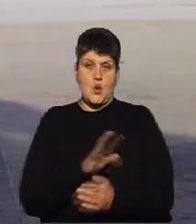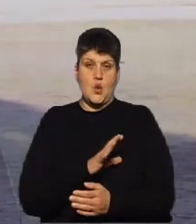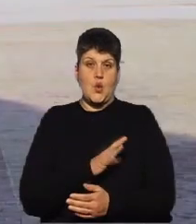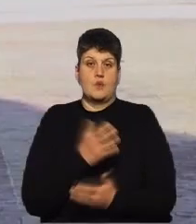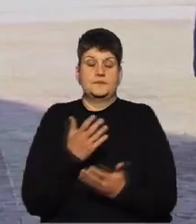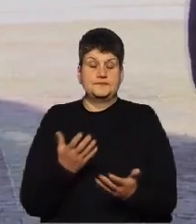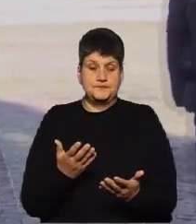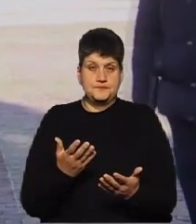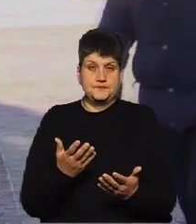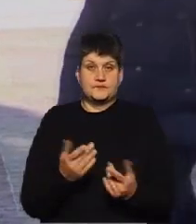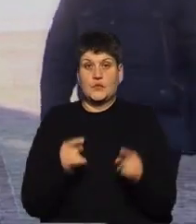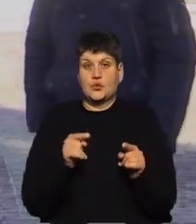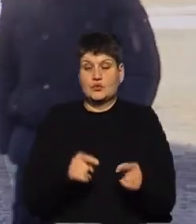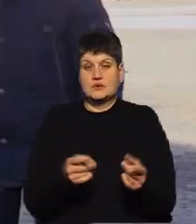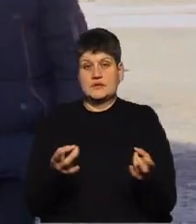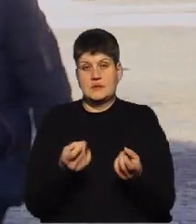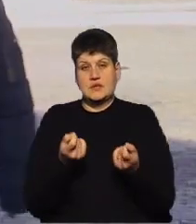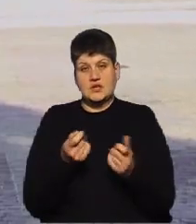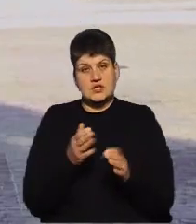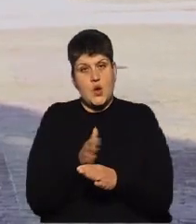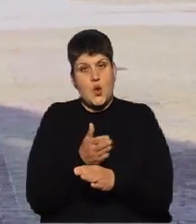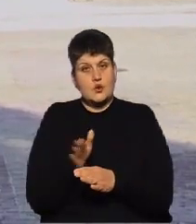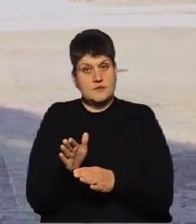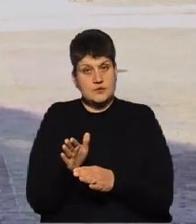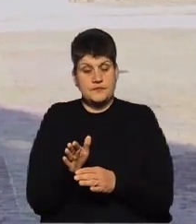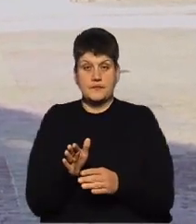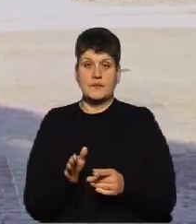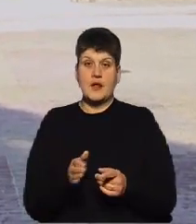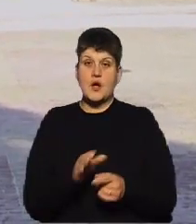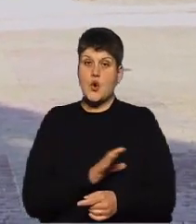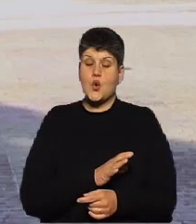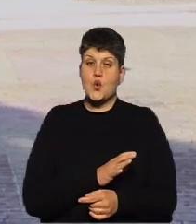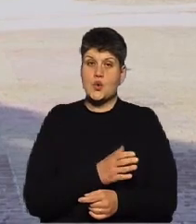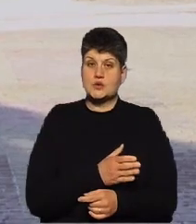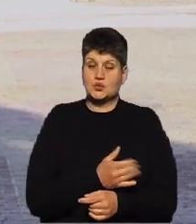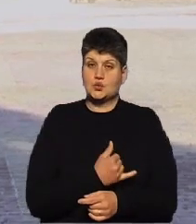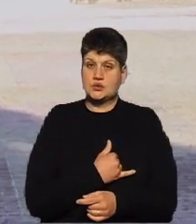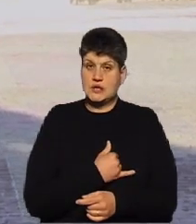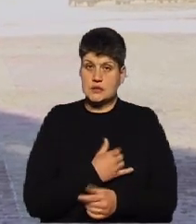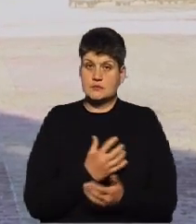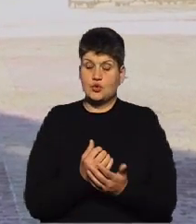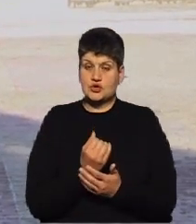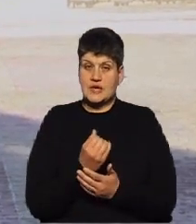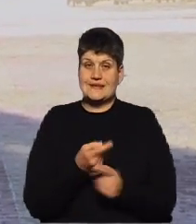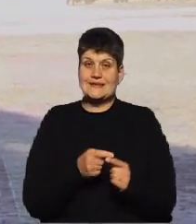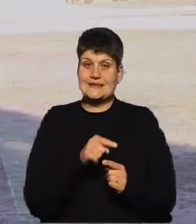тут десь потрібно трішки розмежовувати. Адже розкіш у нас, виходить, цей податок